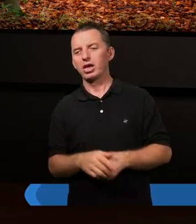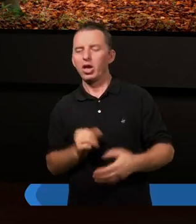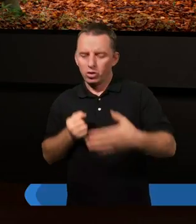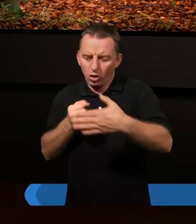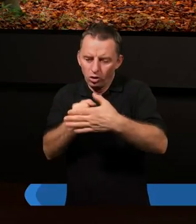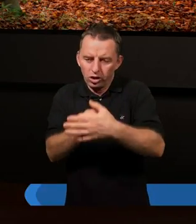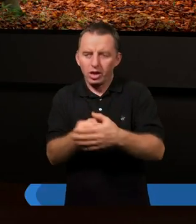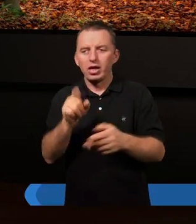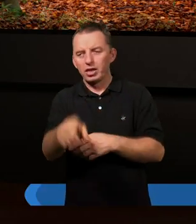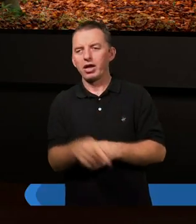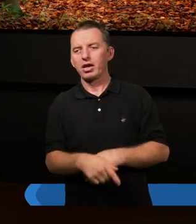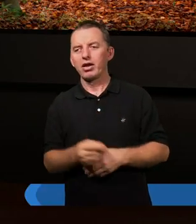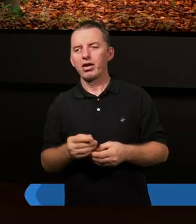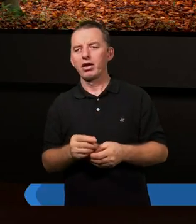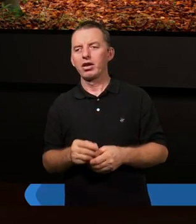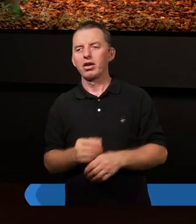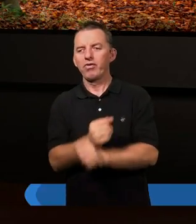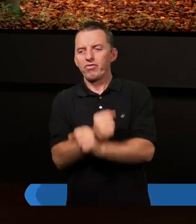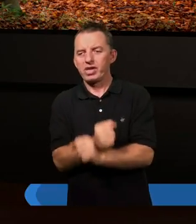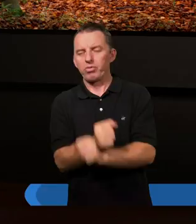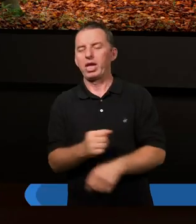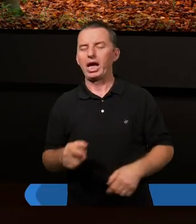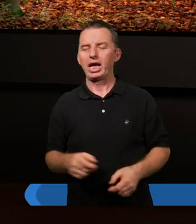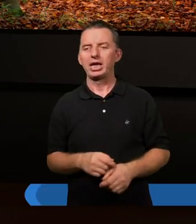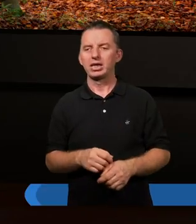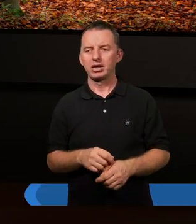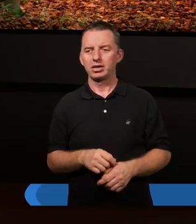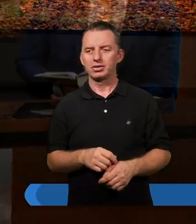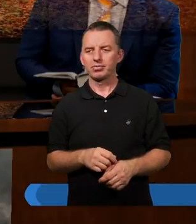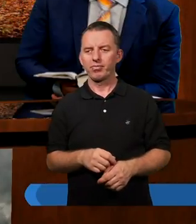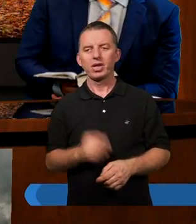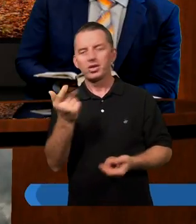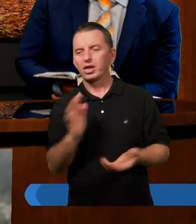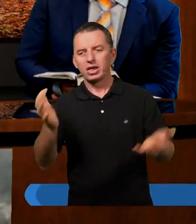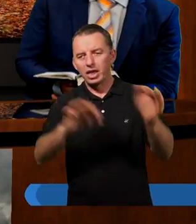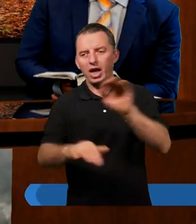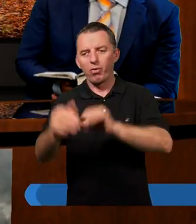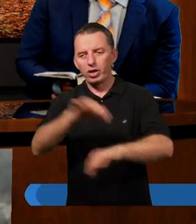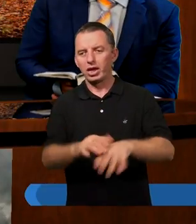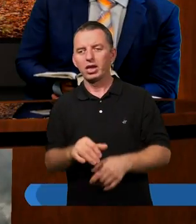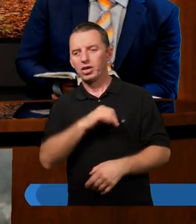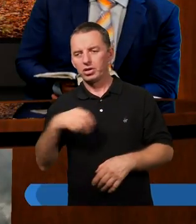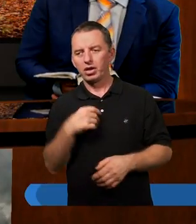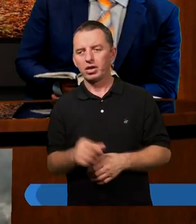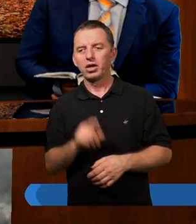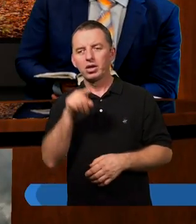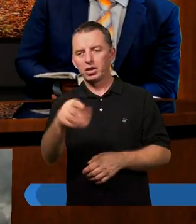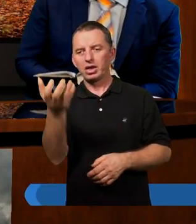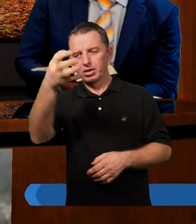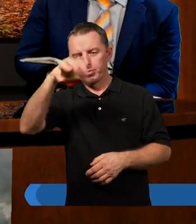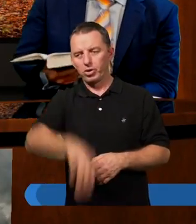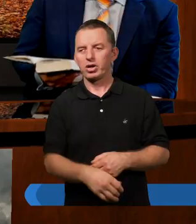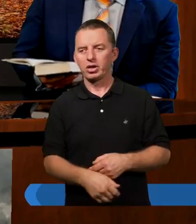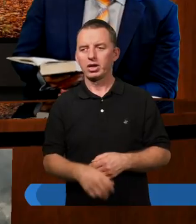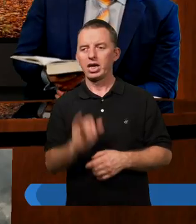dotarli tam w więzach oczywiście i tak dalej. I tam nie zakładali tego. Nie zakładali tam tego zboru.